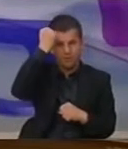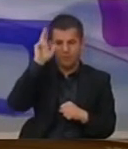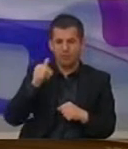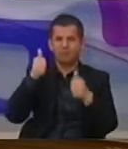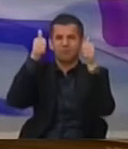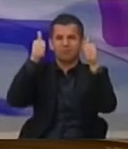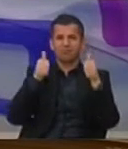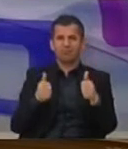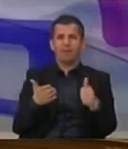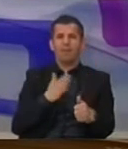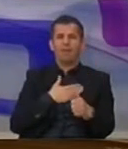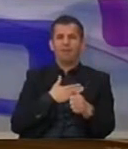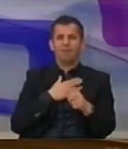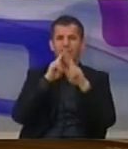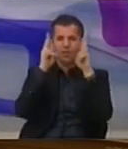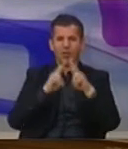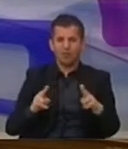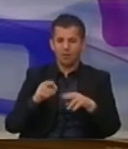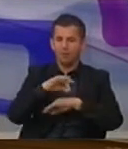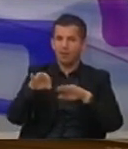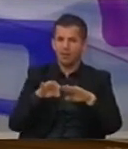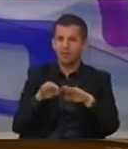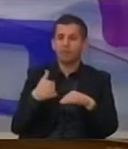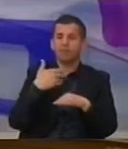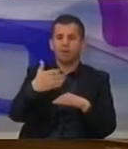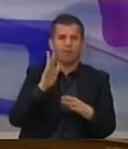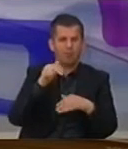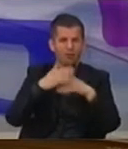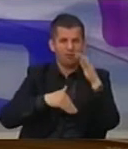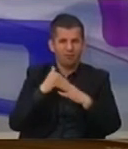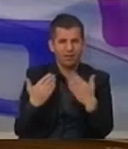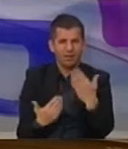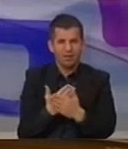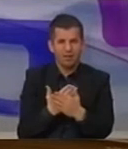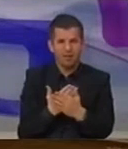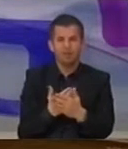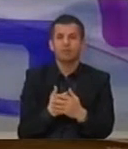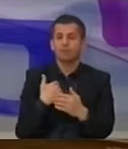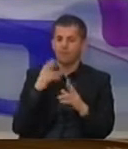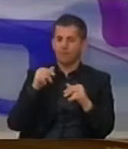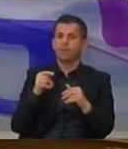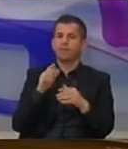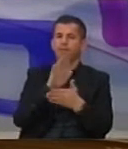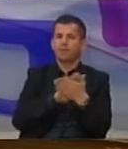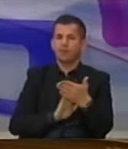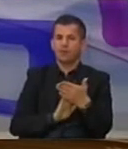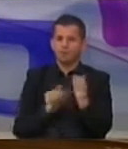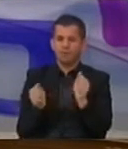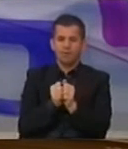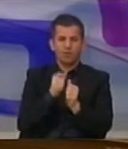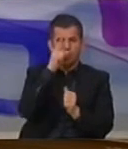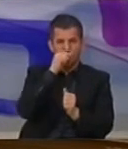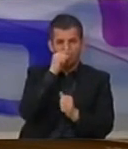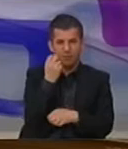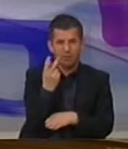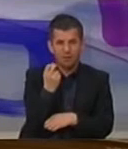shpalë konkurs të rinë dërkomtar për projektimin dhe me pas ndërtimin e ri. Në tashme kemi inicuar procedurat bashkë me komunën e